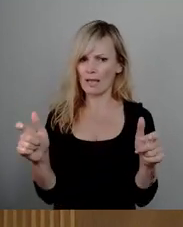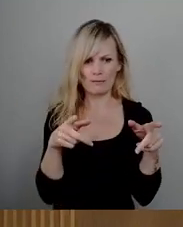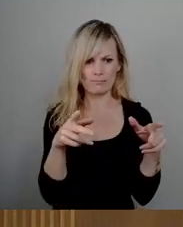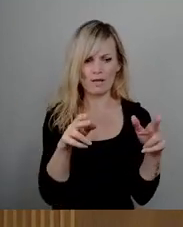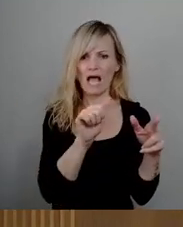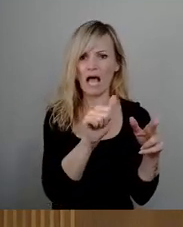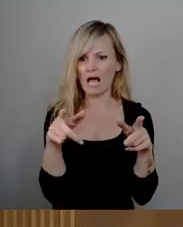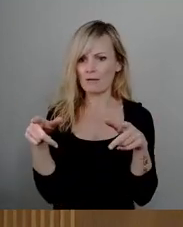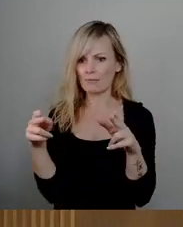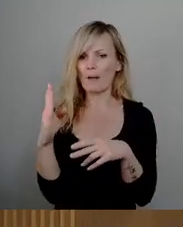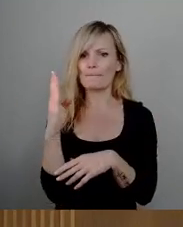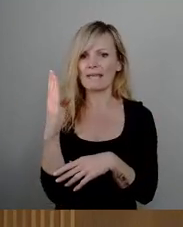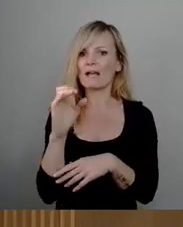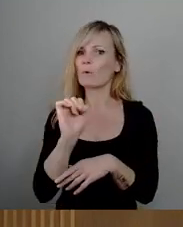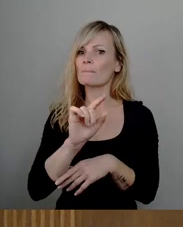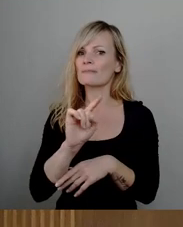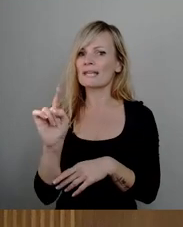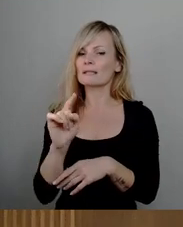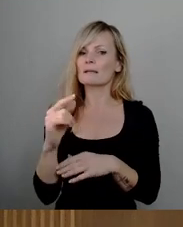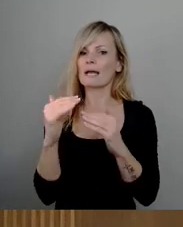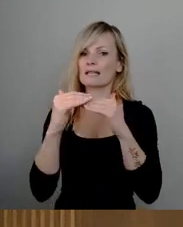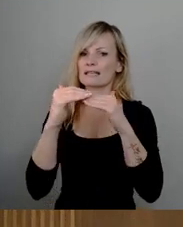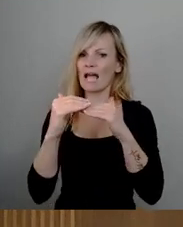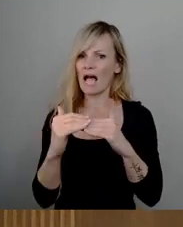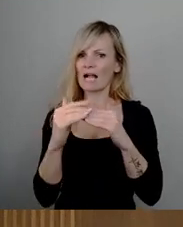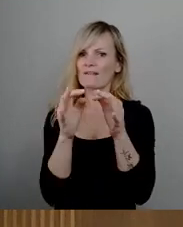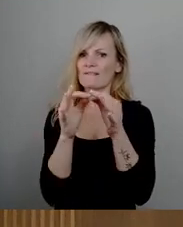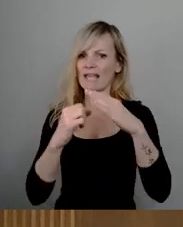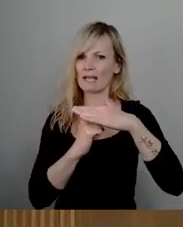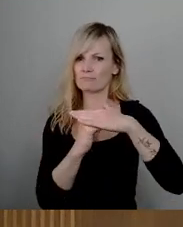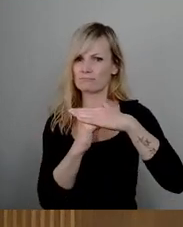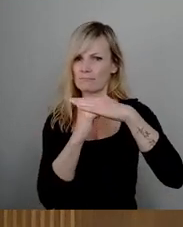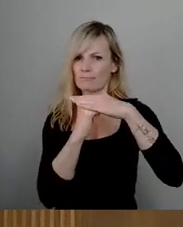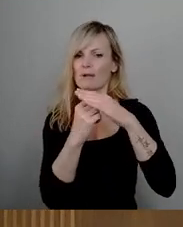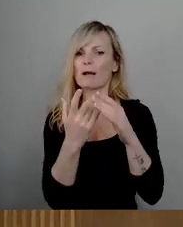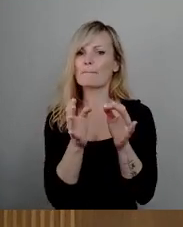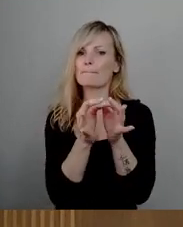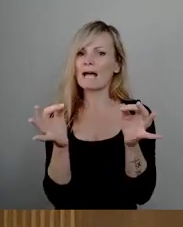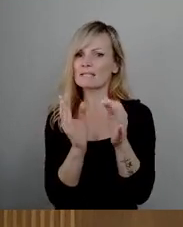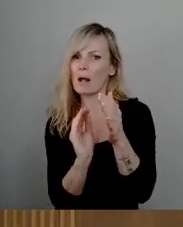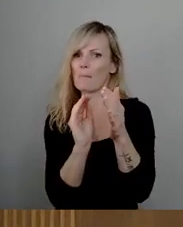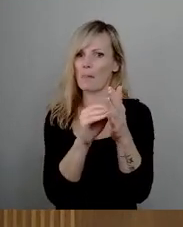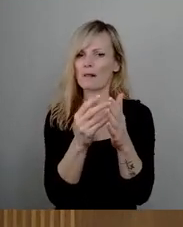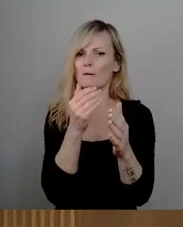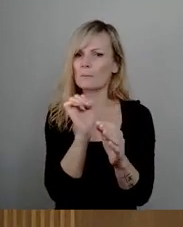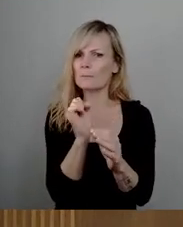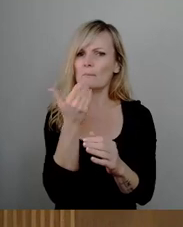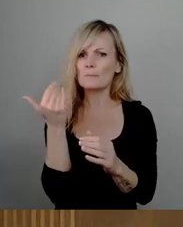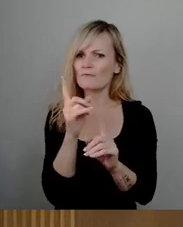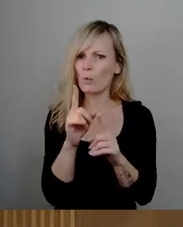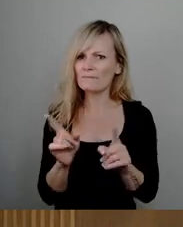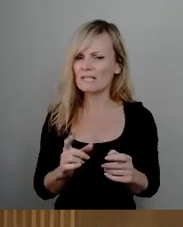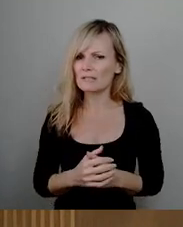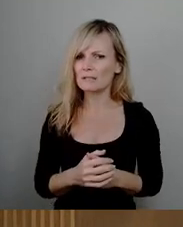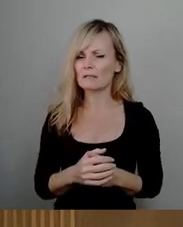tragfähigkeitsverstärkenden Maßnahmen durchgeführt worden sind. Damit meine ich die Verstärkung der Tragquerschnitte und die